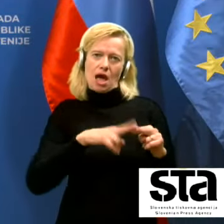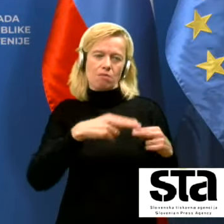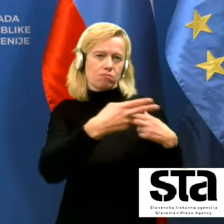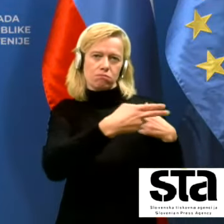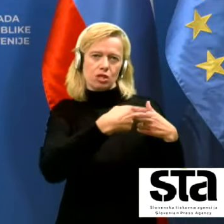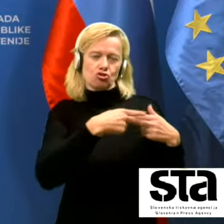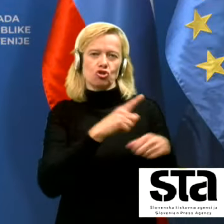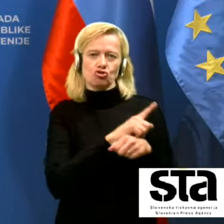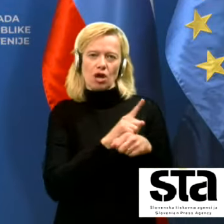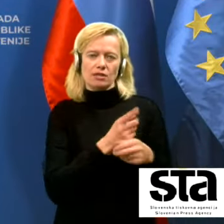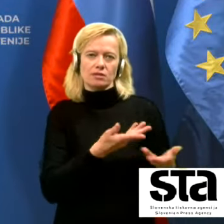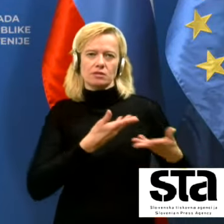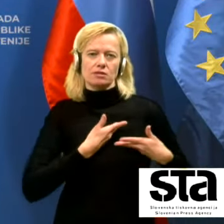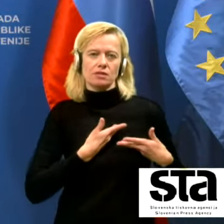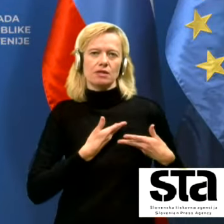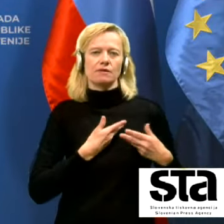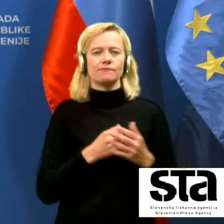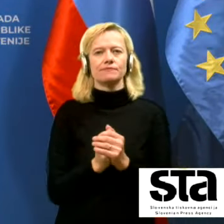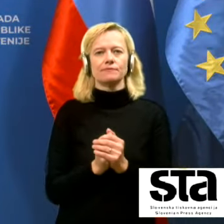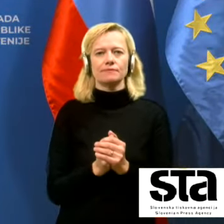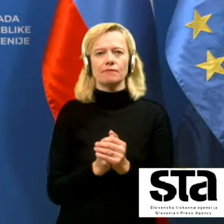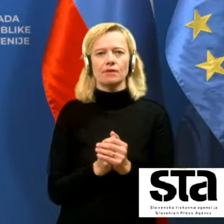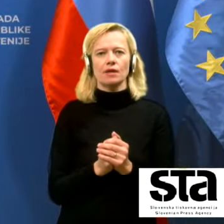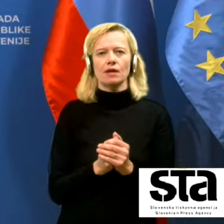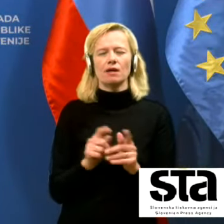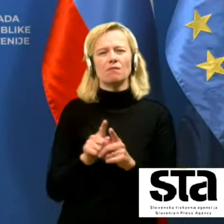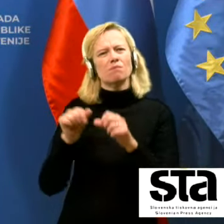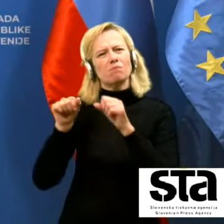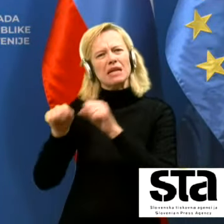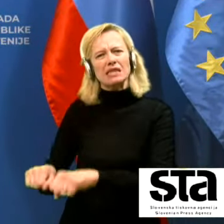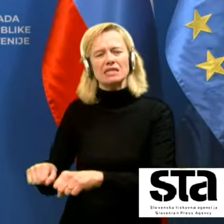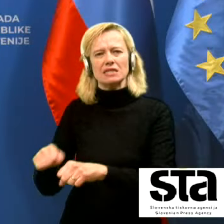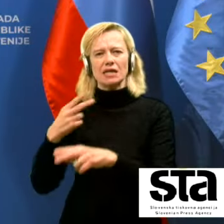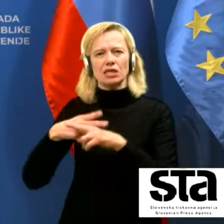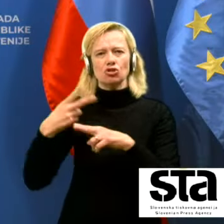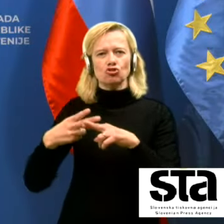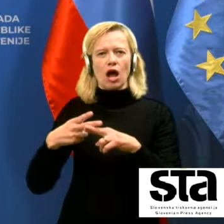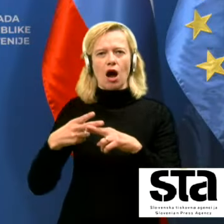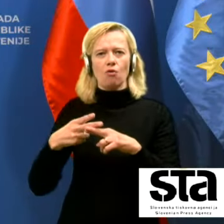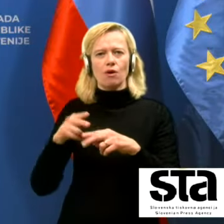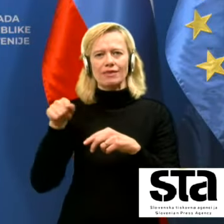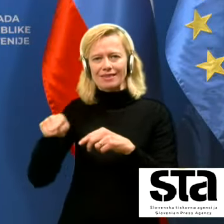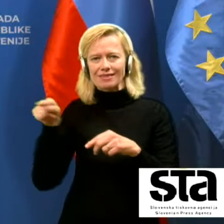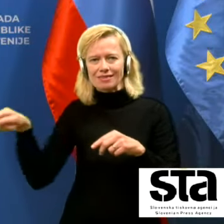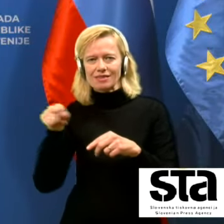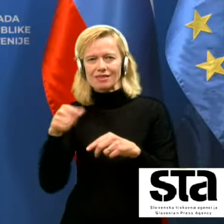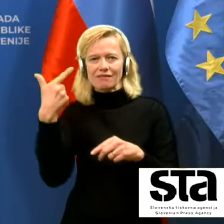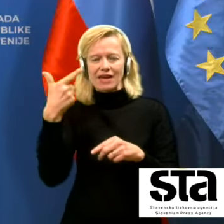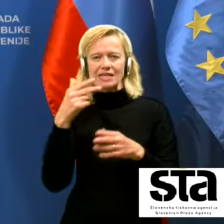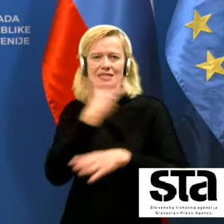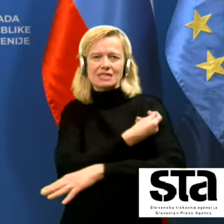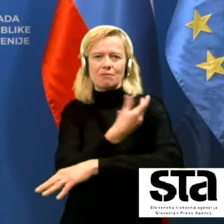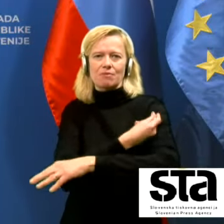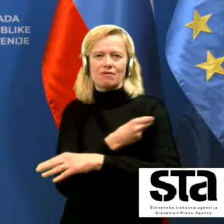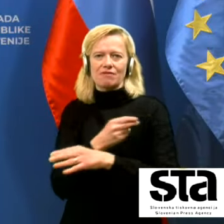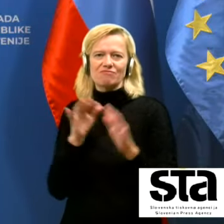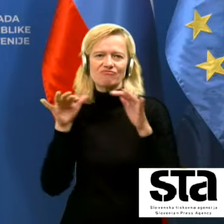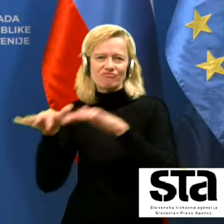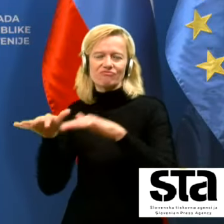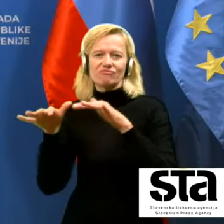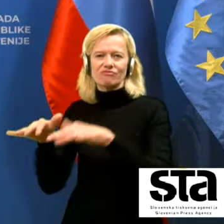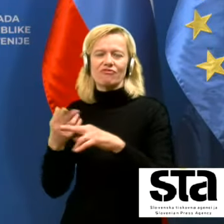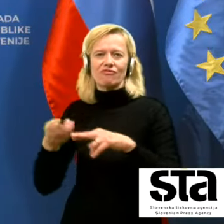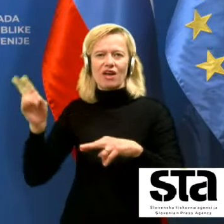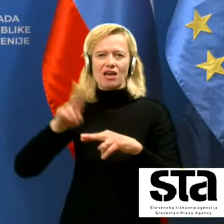verjamete lahko sveda da je pritisko vseh držav na ti dve cepivi izredno velik zato tudi sveda v relativno